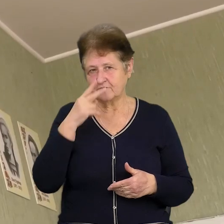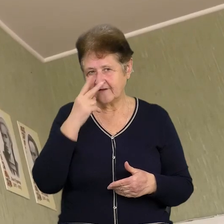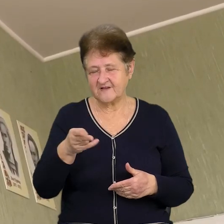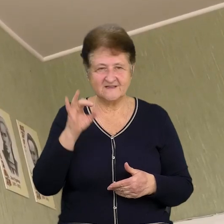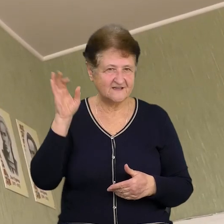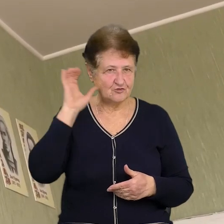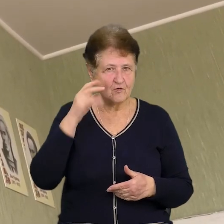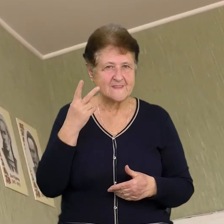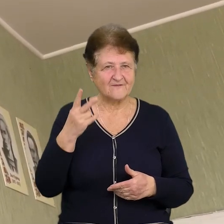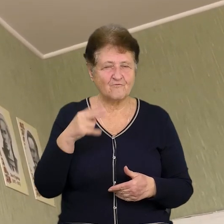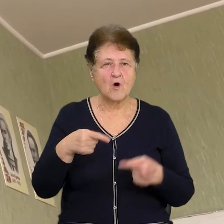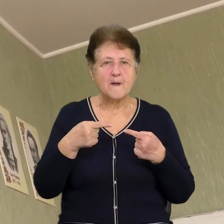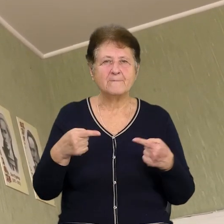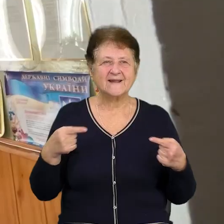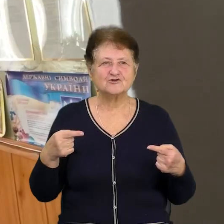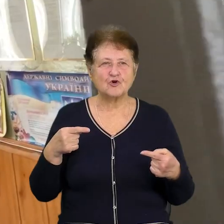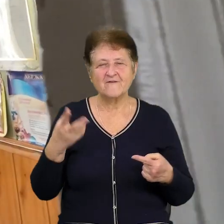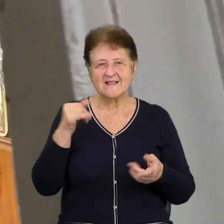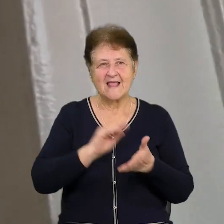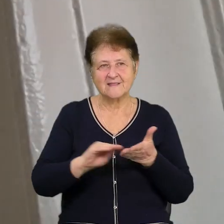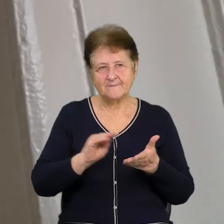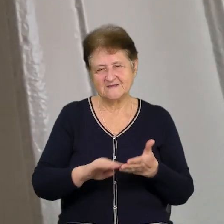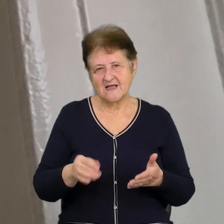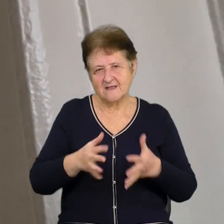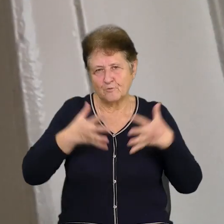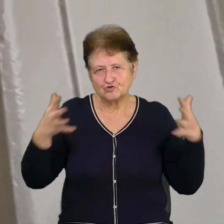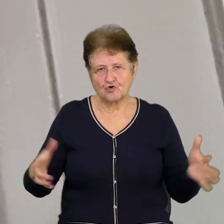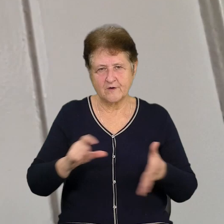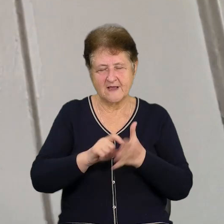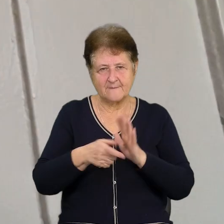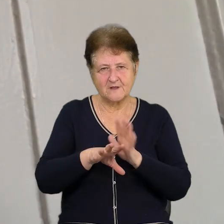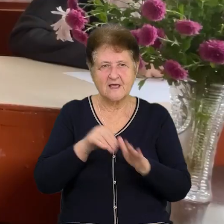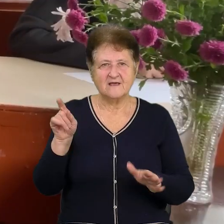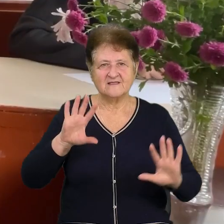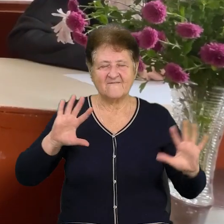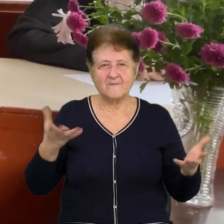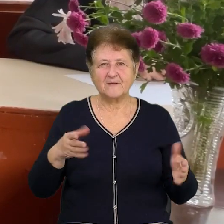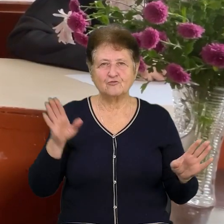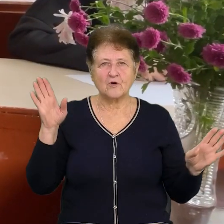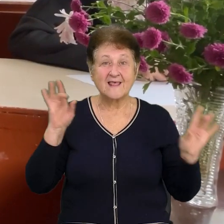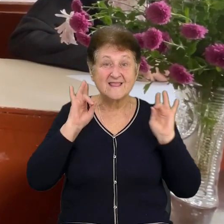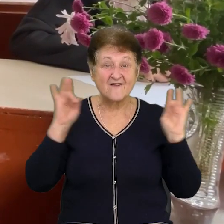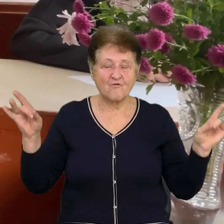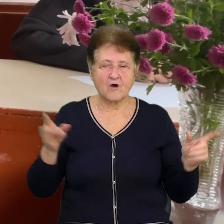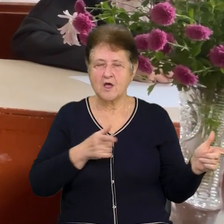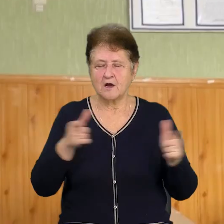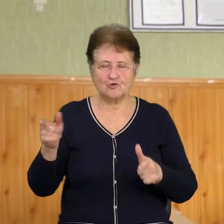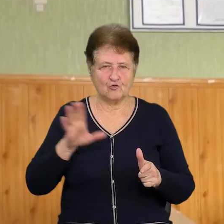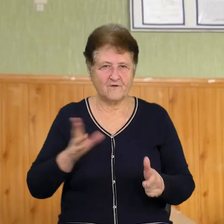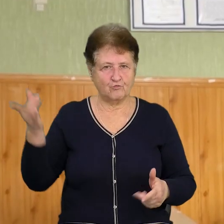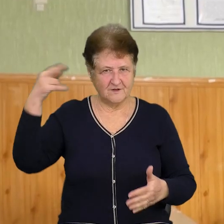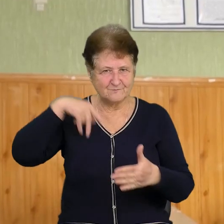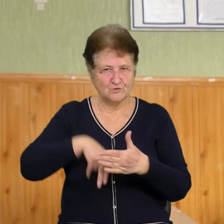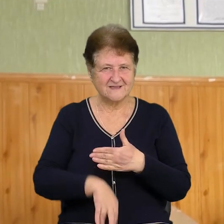на двох пристроях. Для написання обрали найбільш просторий кабінет. На випадок повітряної тривоги були готові спуститися у сховище.